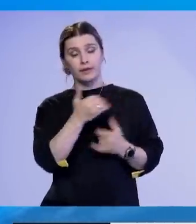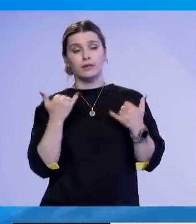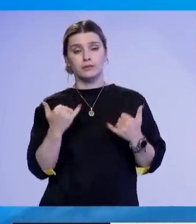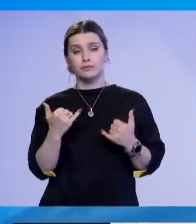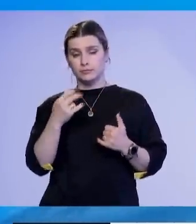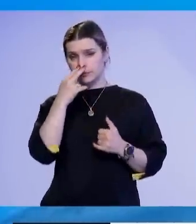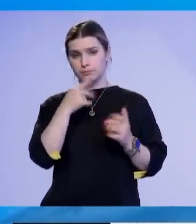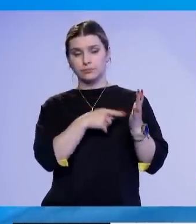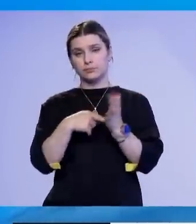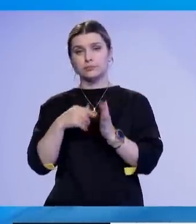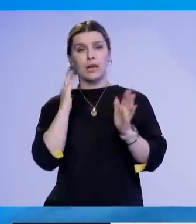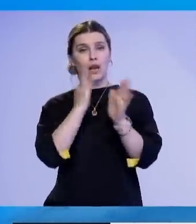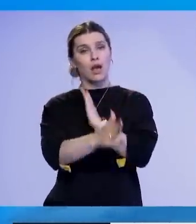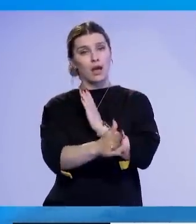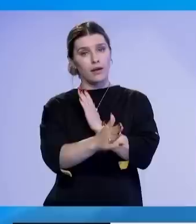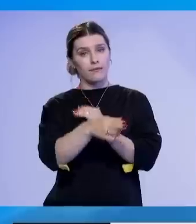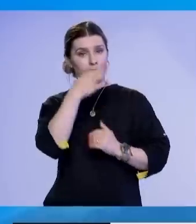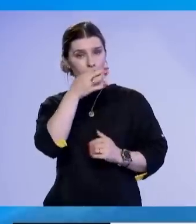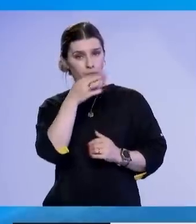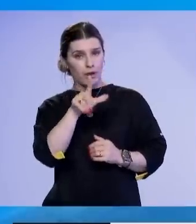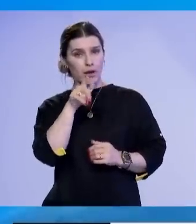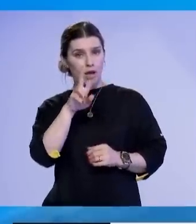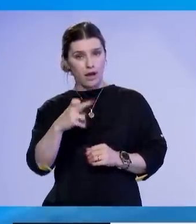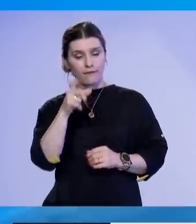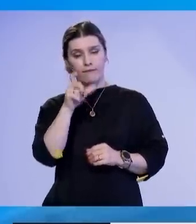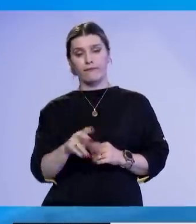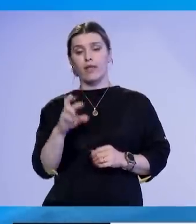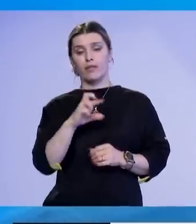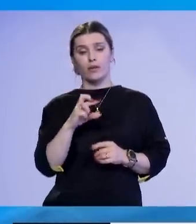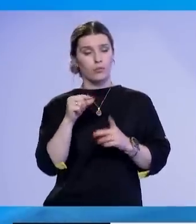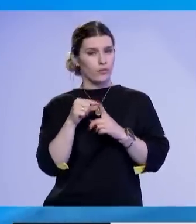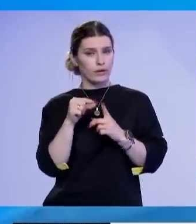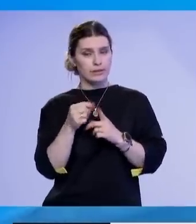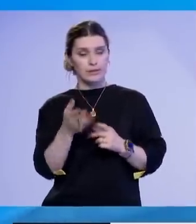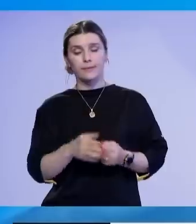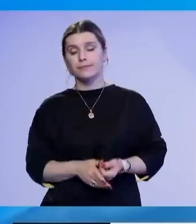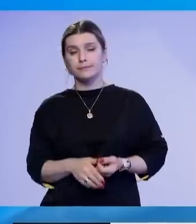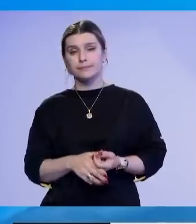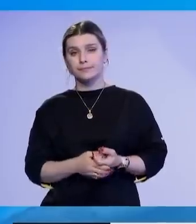asiel në një lidjet të drejt për drejt, gazetaria Edona Podvorica. Edona, linja për ty.